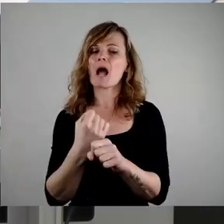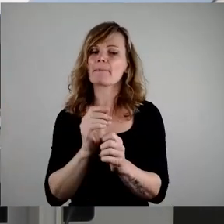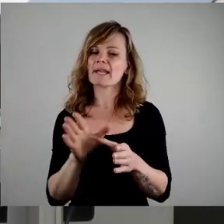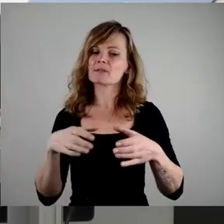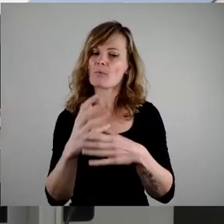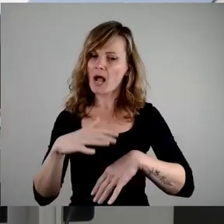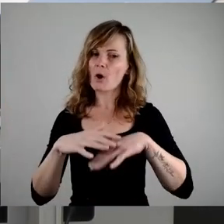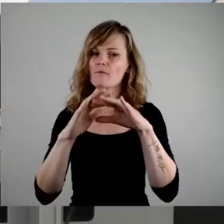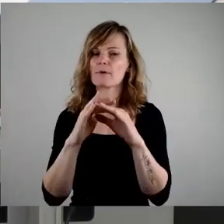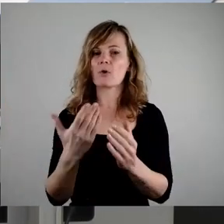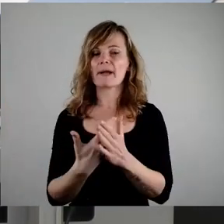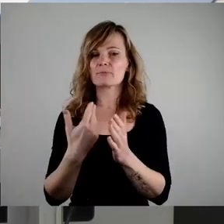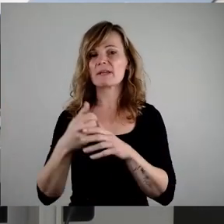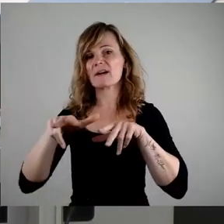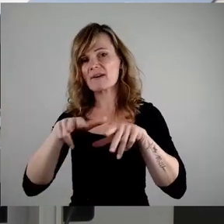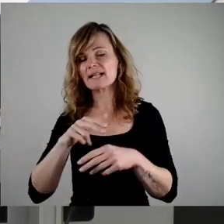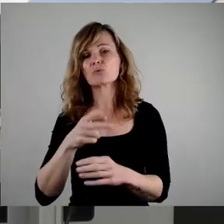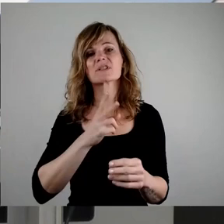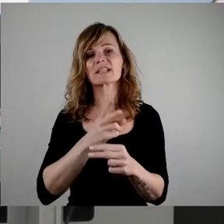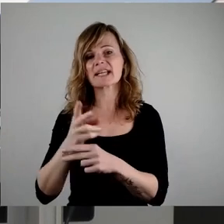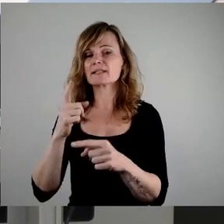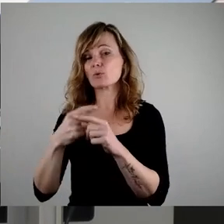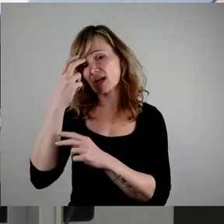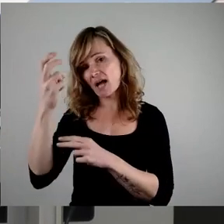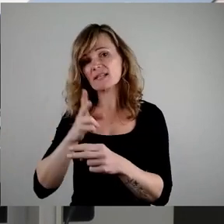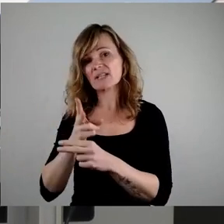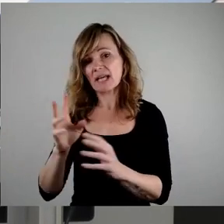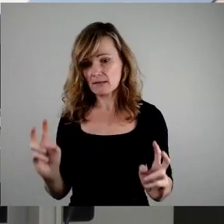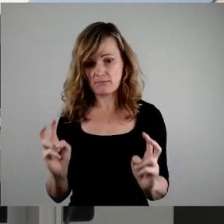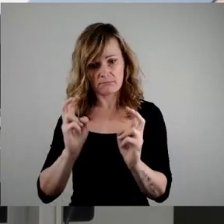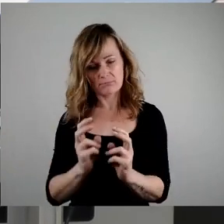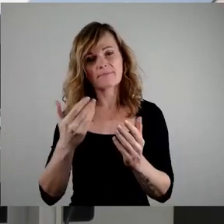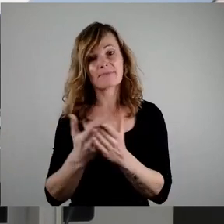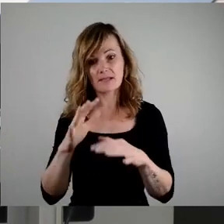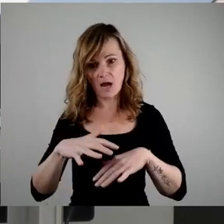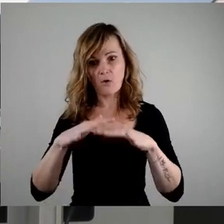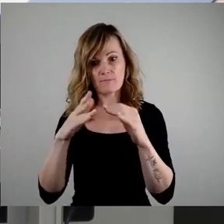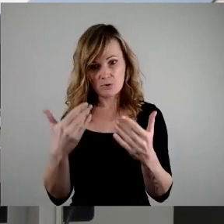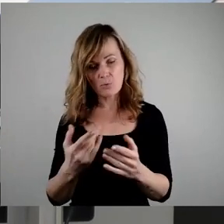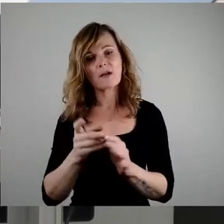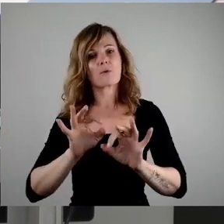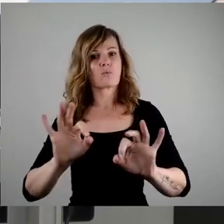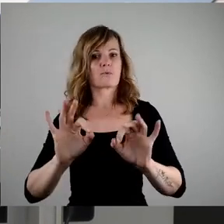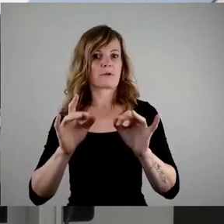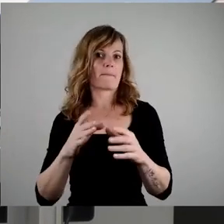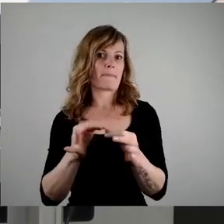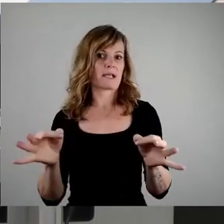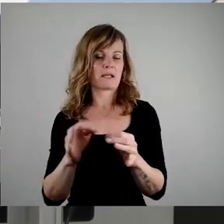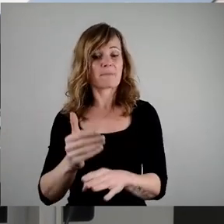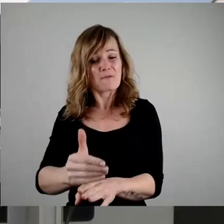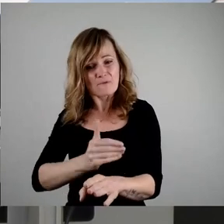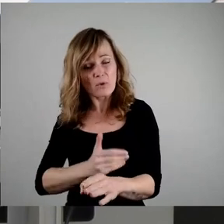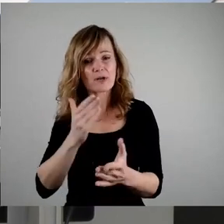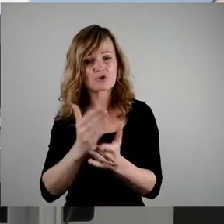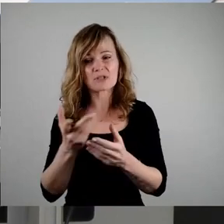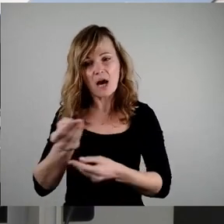Ratsvertretern wäre eine sinnvolle Maßnahme gewesen, um sich frühzeitig im gemeinsamen Austausch zu Herausforderungen